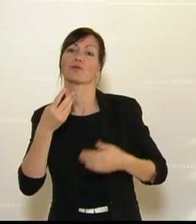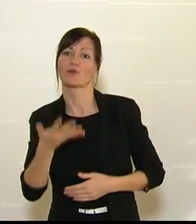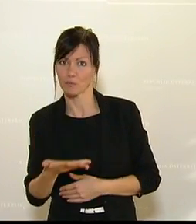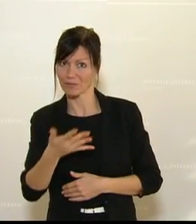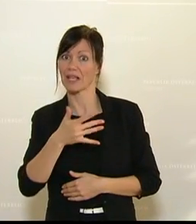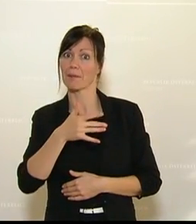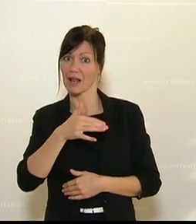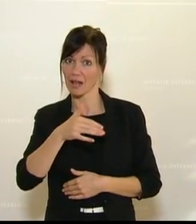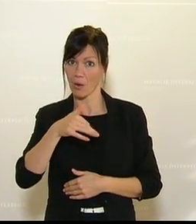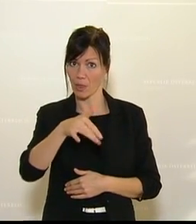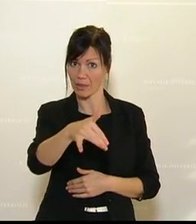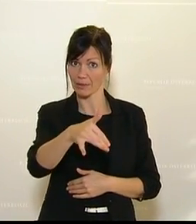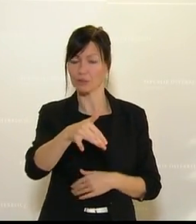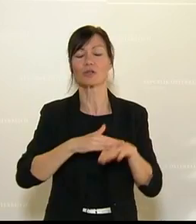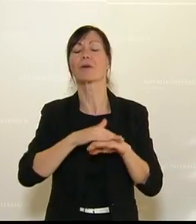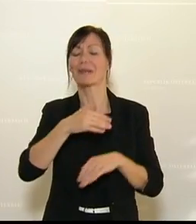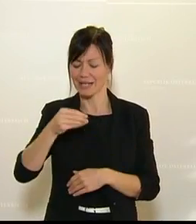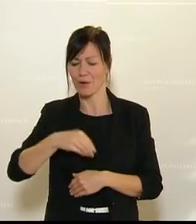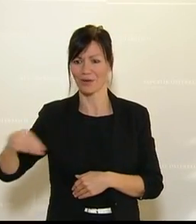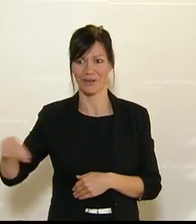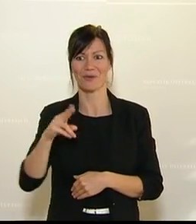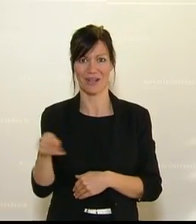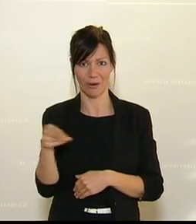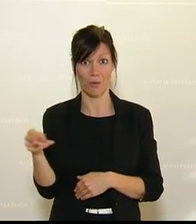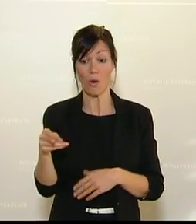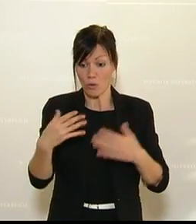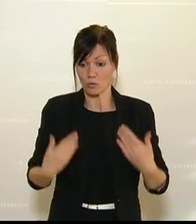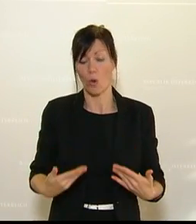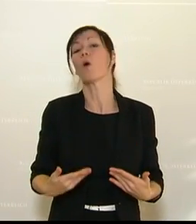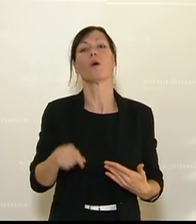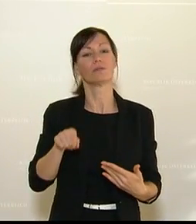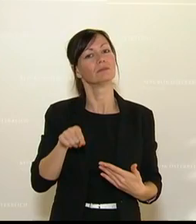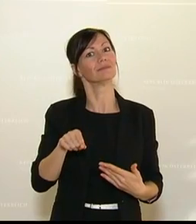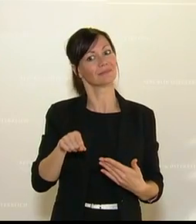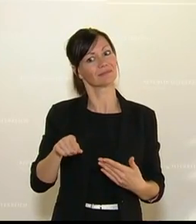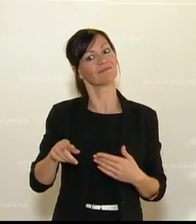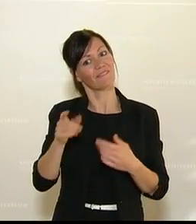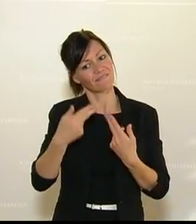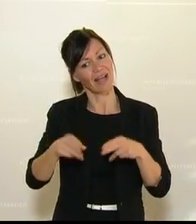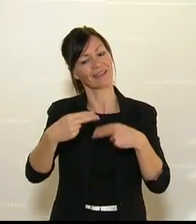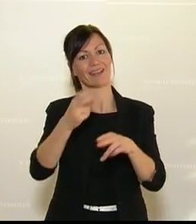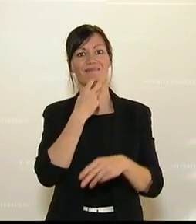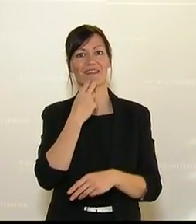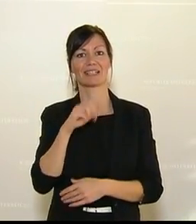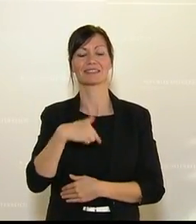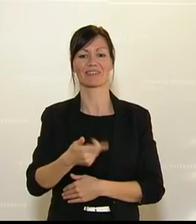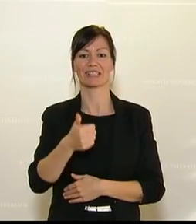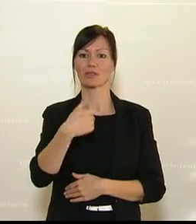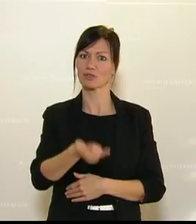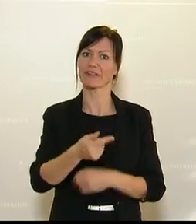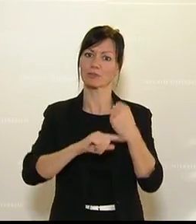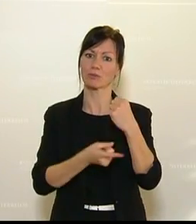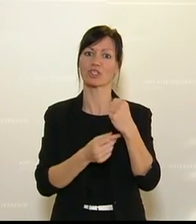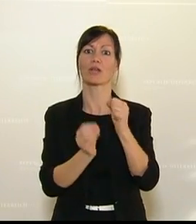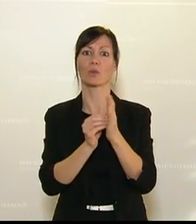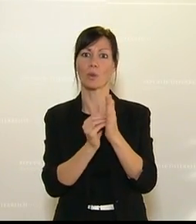Und diesen Kurs, ja, den behalten wir auch nächstes Jahr bei. Wir schalten noch einen Gang höher. 2021 wird es noch mehr Budget